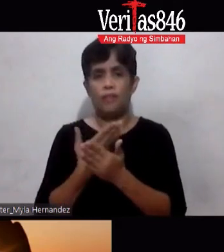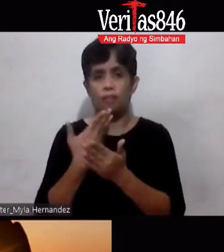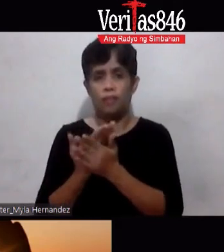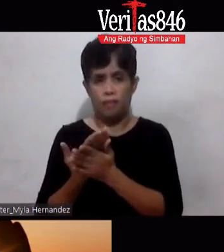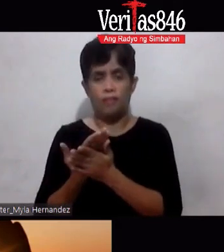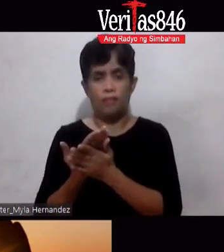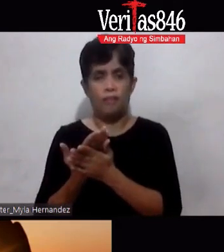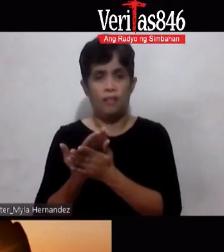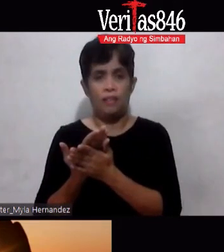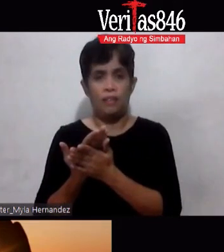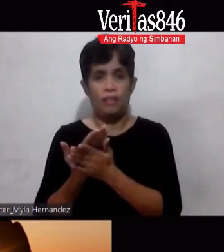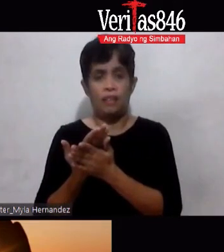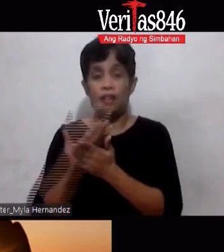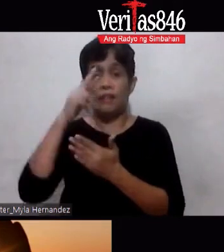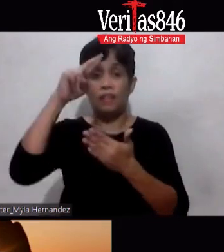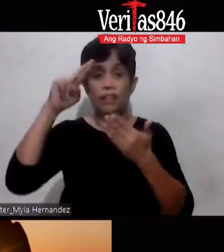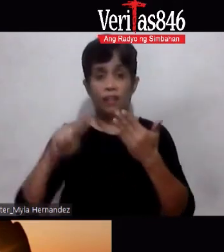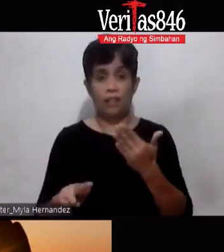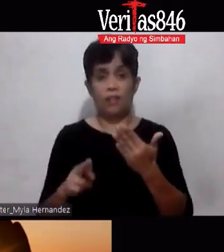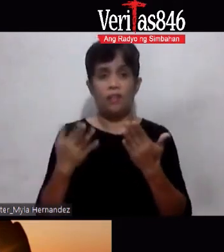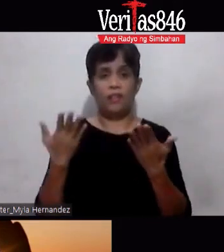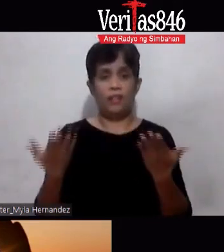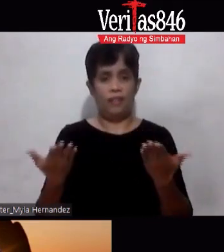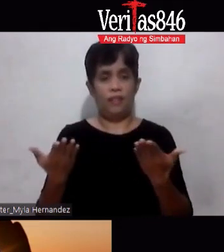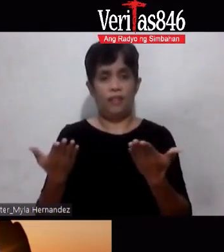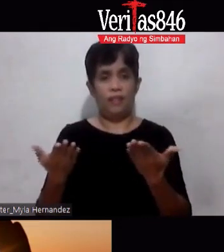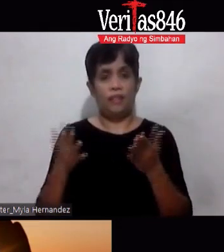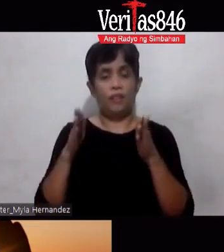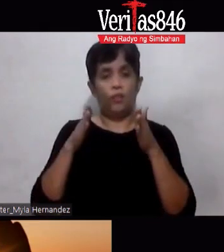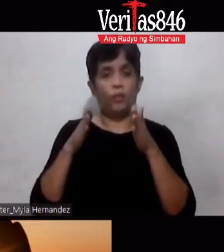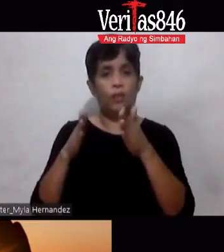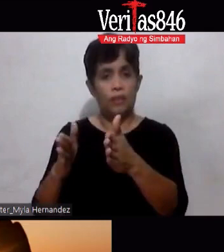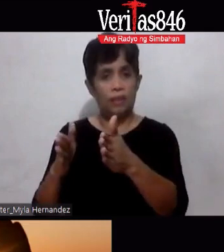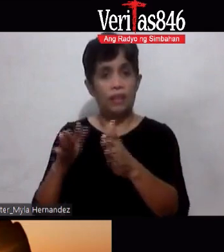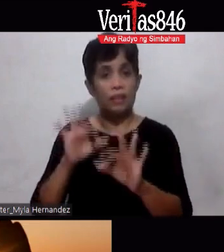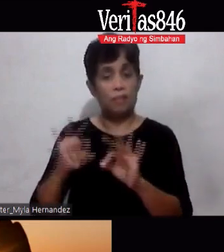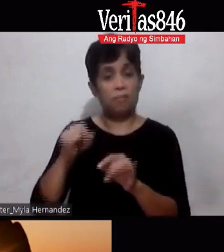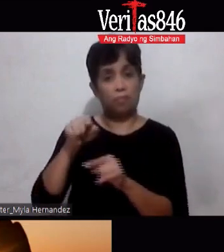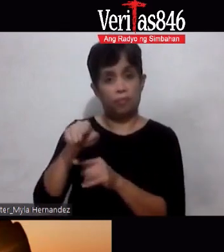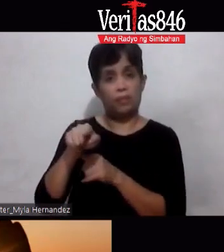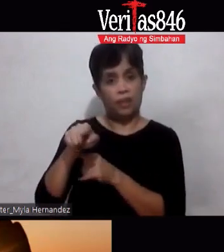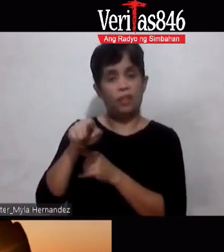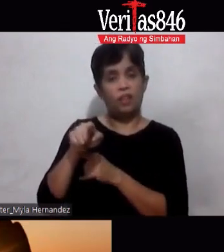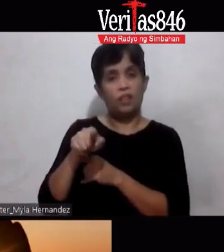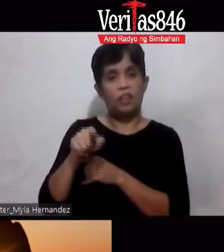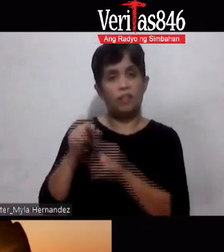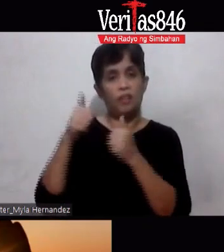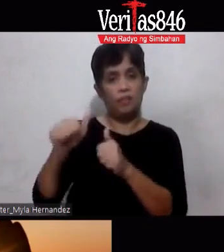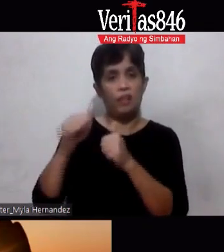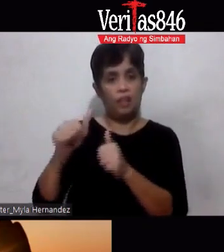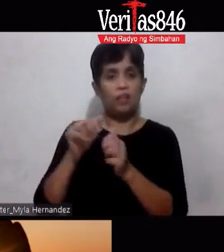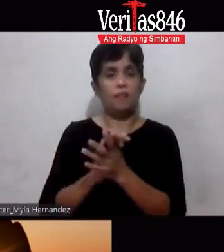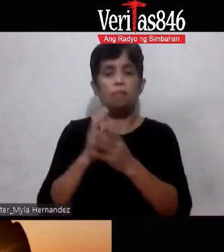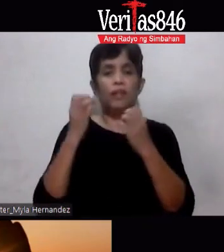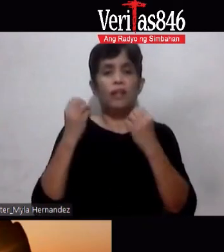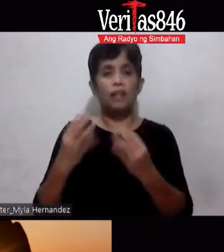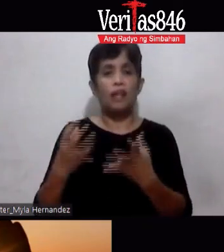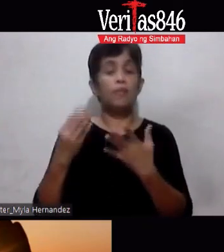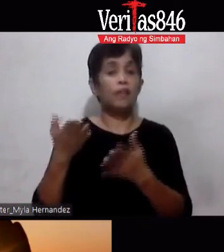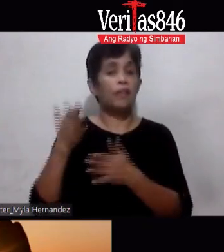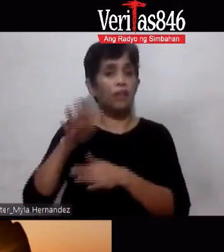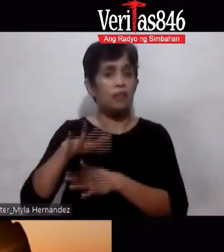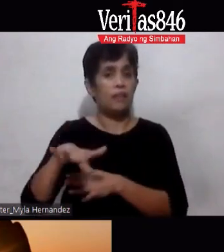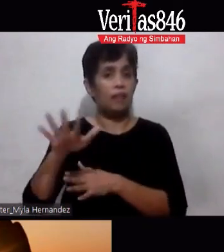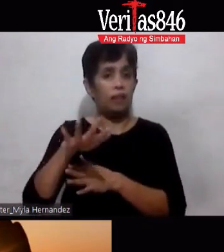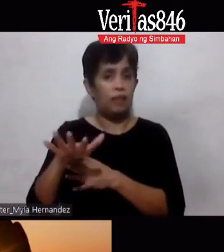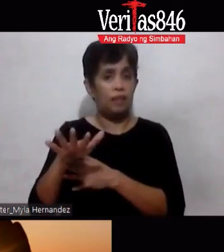Ikalalabas Doon sa Landas na yun Kung yun ang Tahakin natin Kasi alam na natin yun Marami nang Dumaan doon Marami